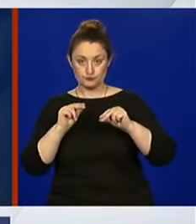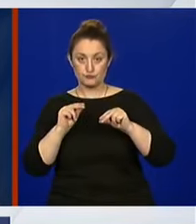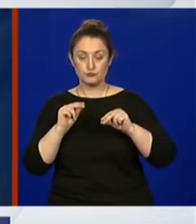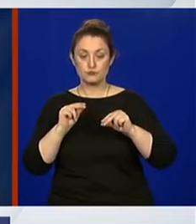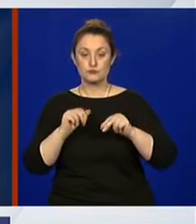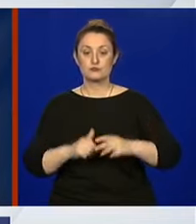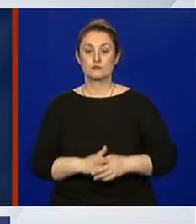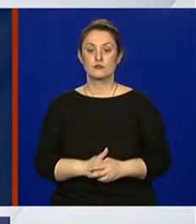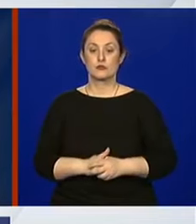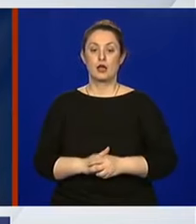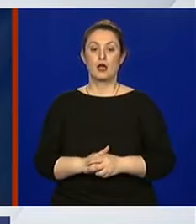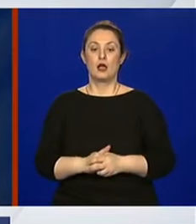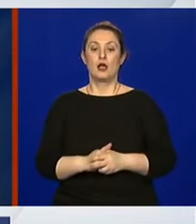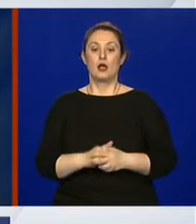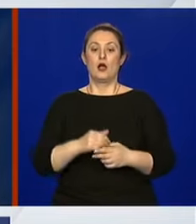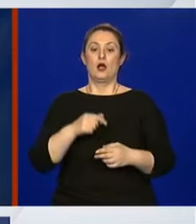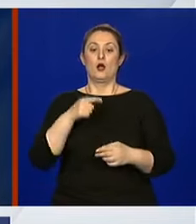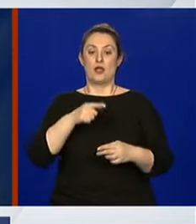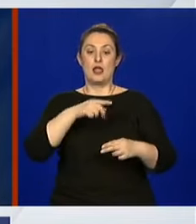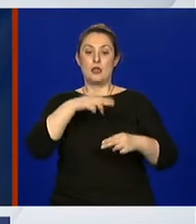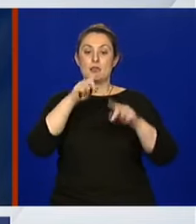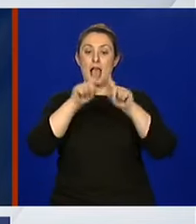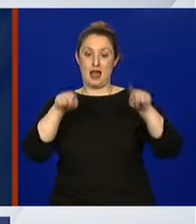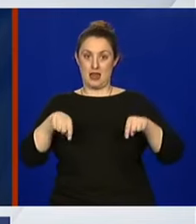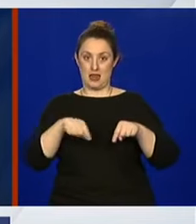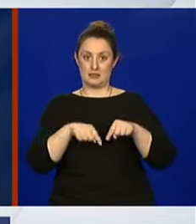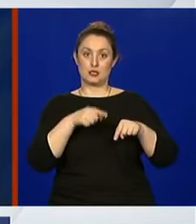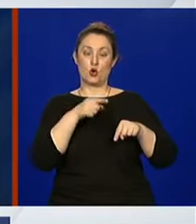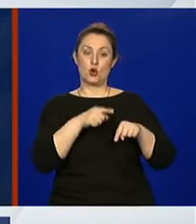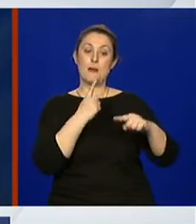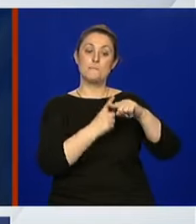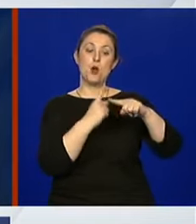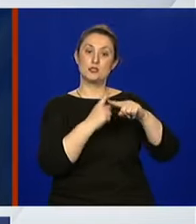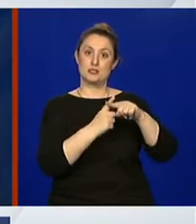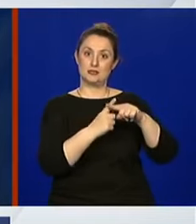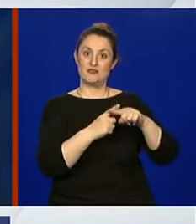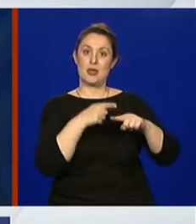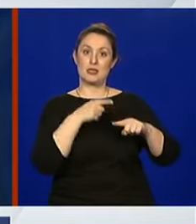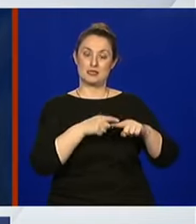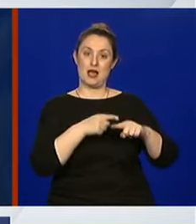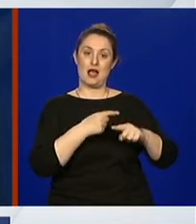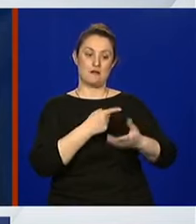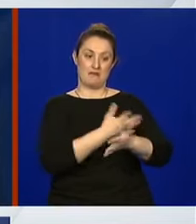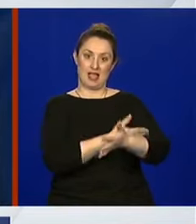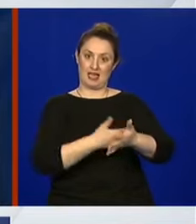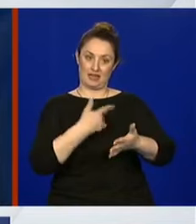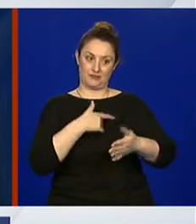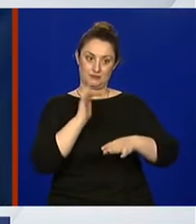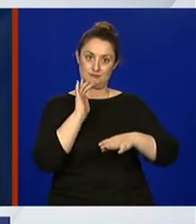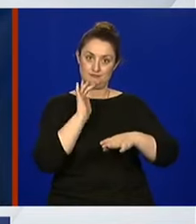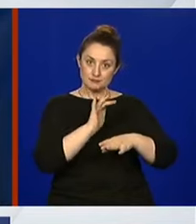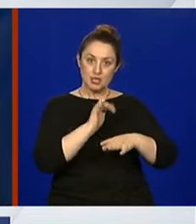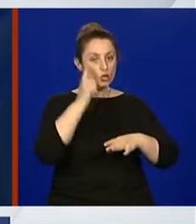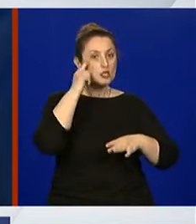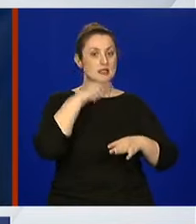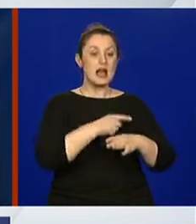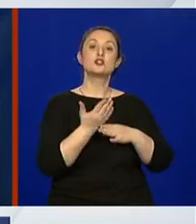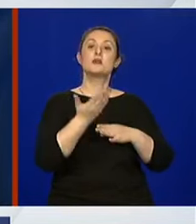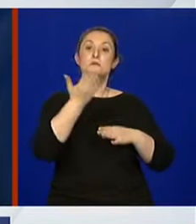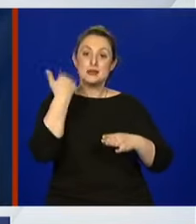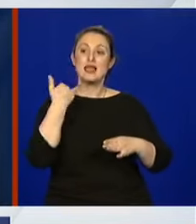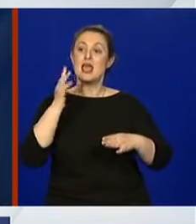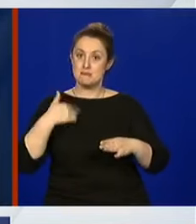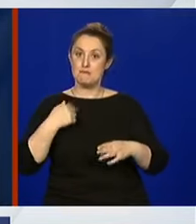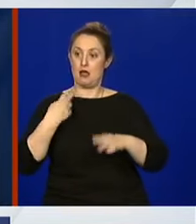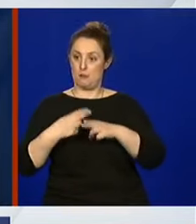Dakle, pozitivan nalaz antitijela u krvi znači da je osoba bila u kontaktu sa virusom, odnosno da je preboljela,